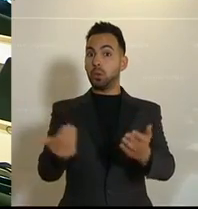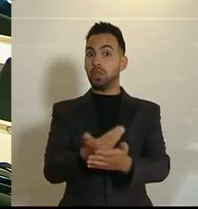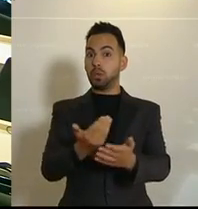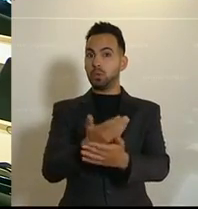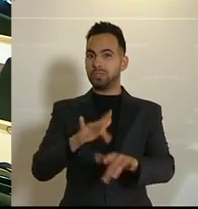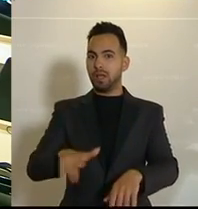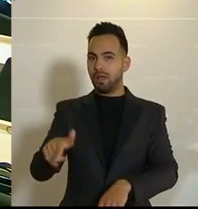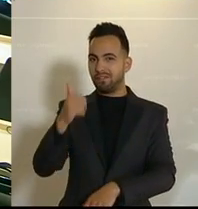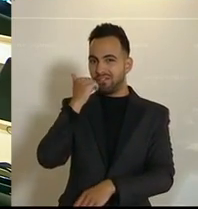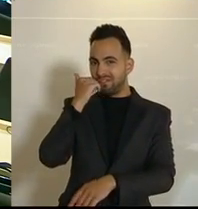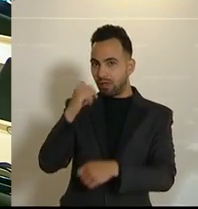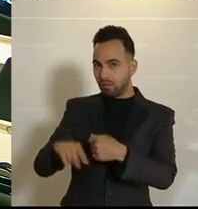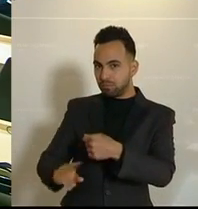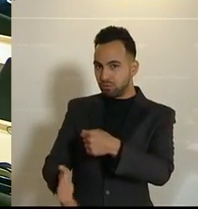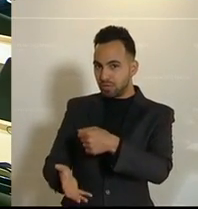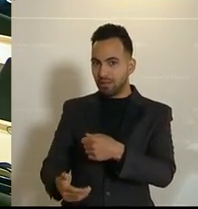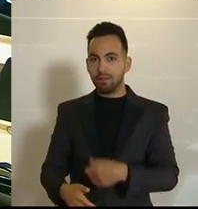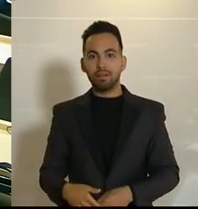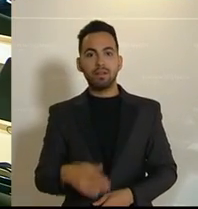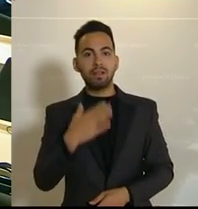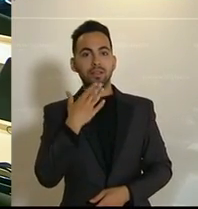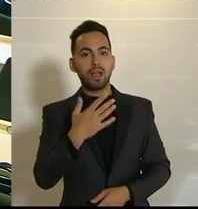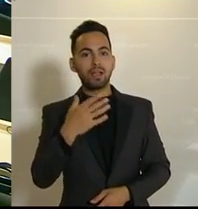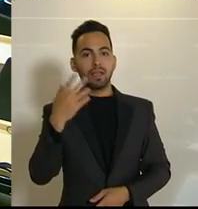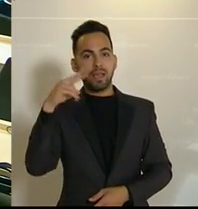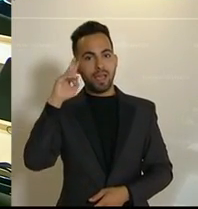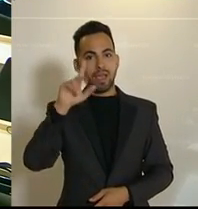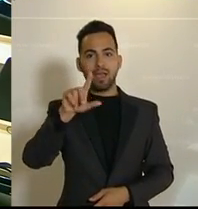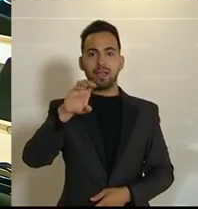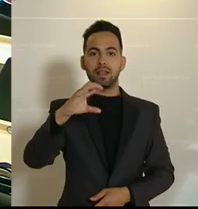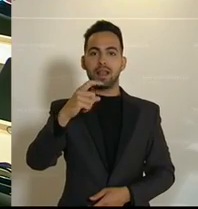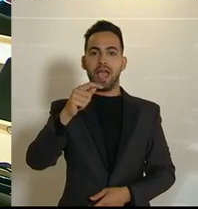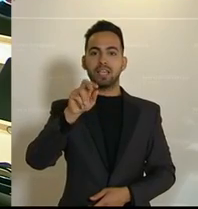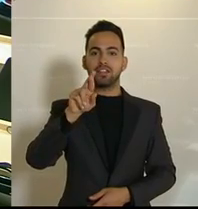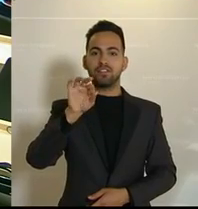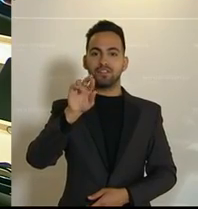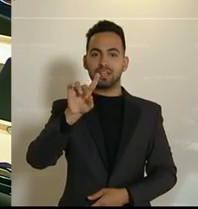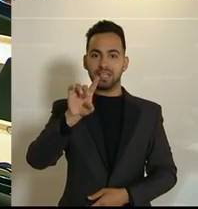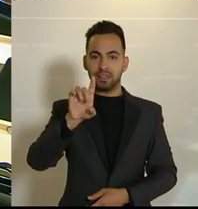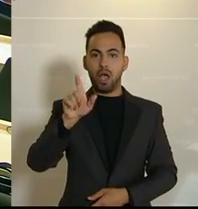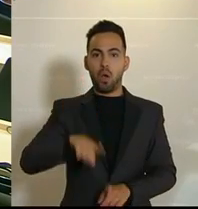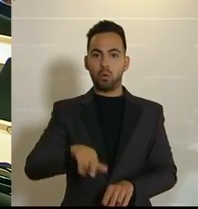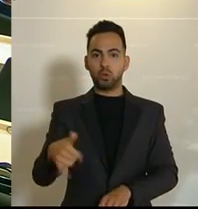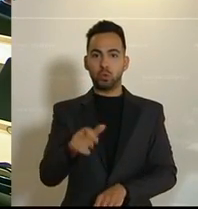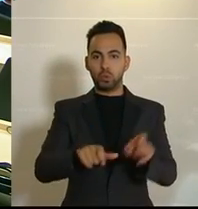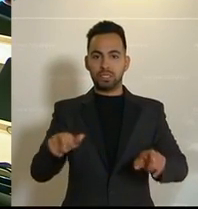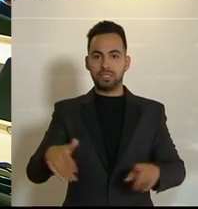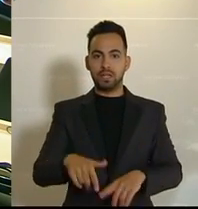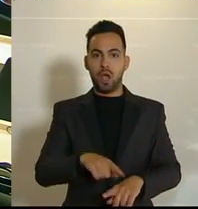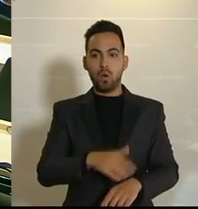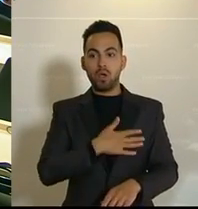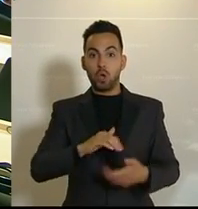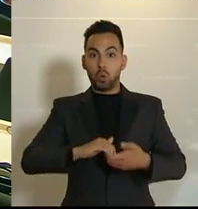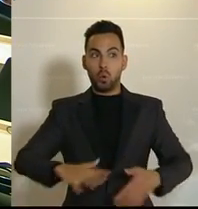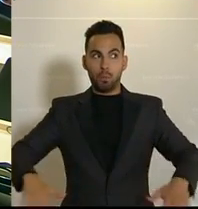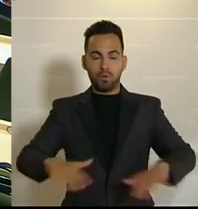Fake Budget, danke lieber Jörg Leichtfried und auch danke an allen Juristinnen und meinen Genossinnen im Club.